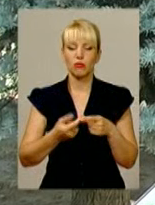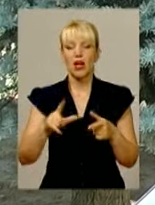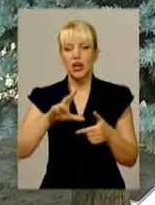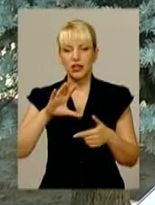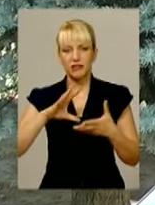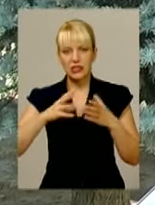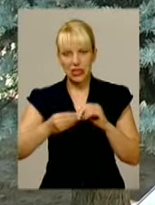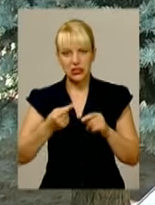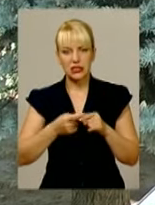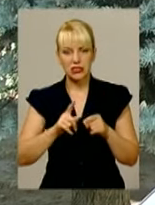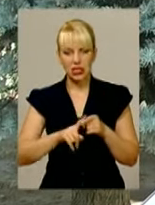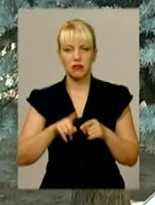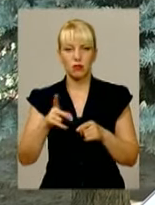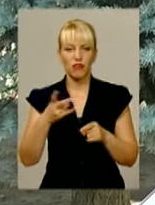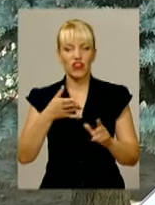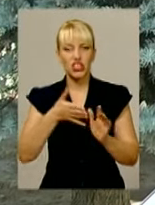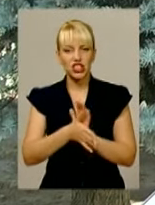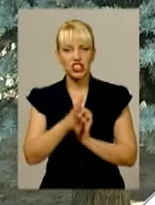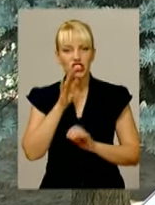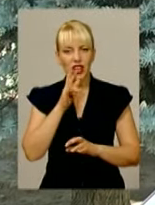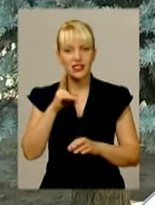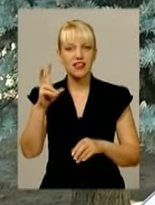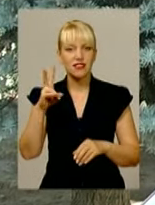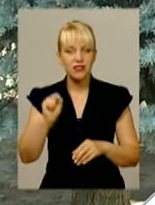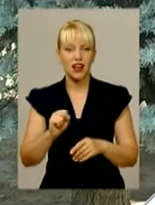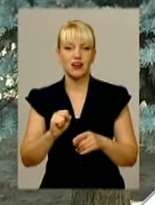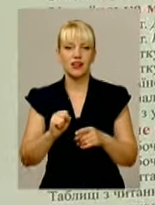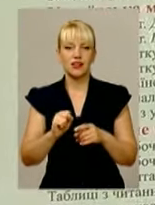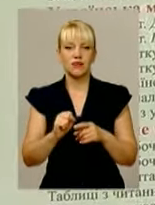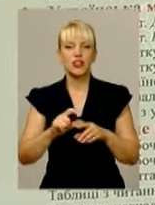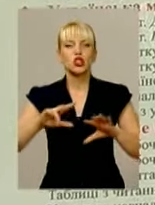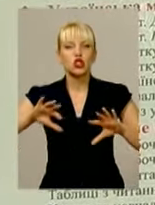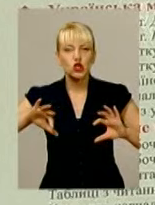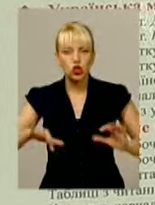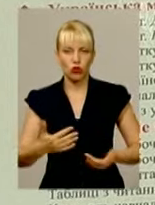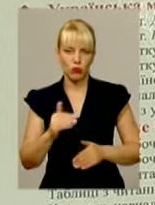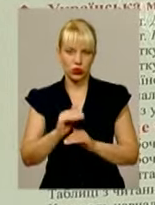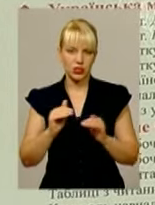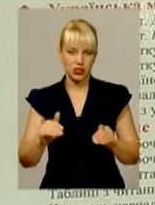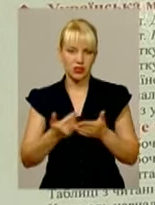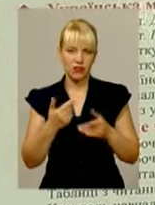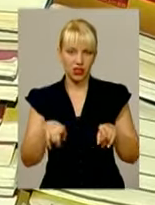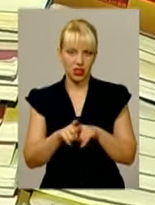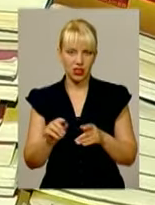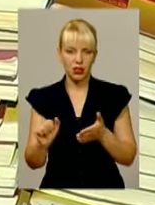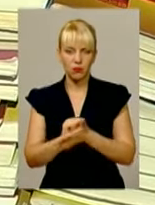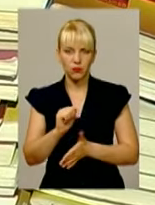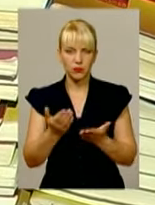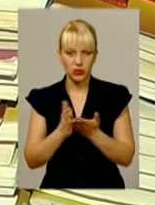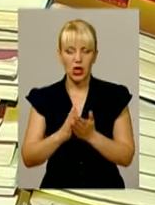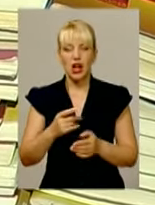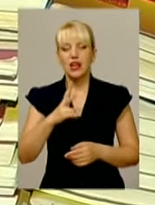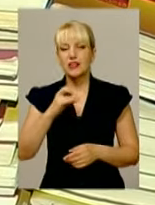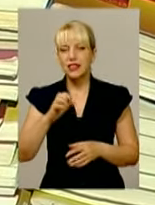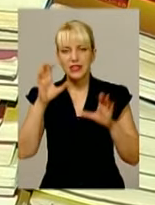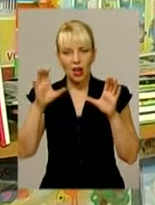сидить над цими тестами і витрачає час, втомлюється страшенно. Однак ані чинне законодавство, ані батьки не можуть